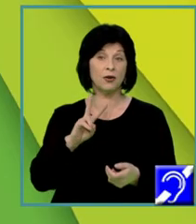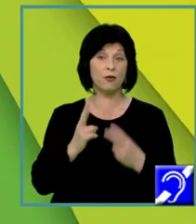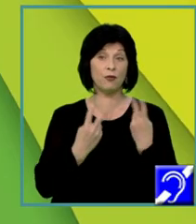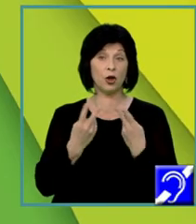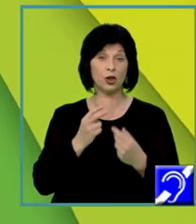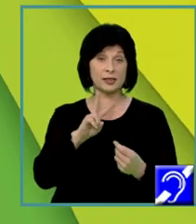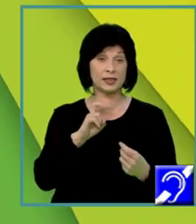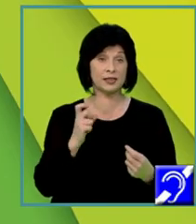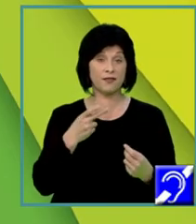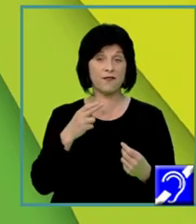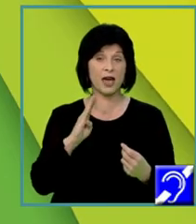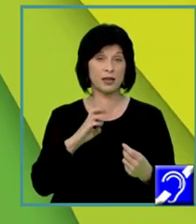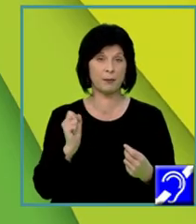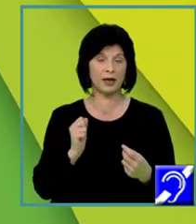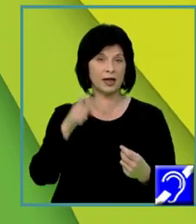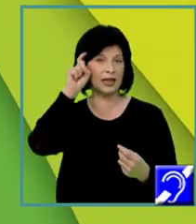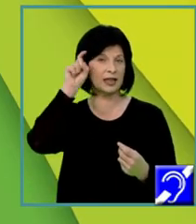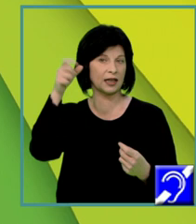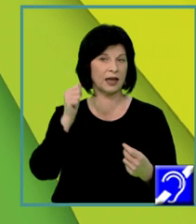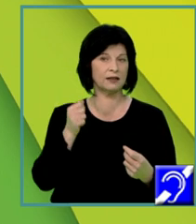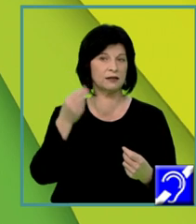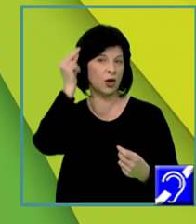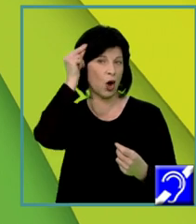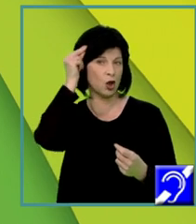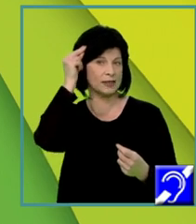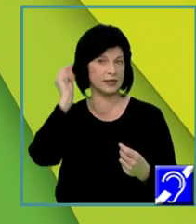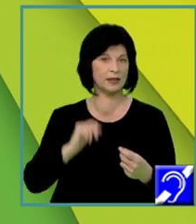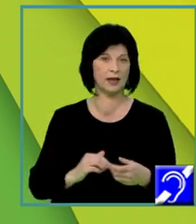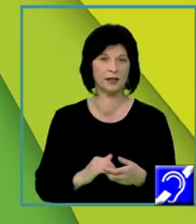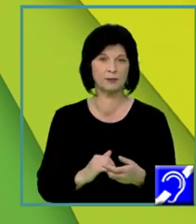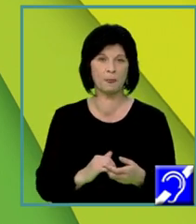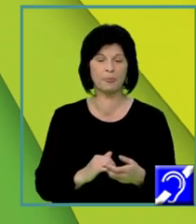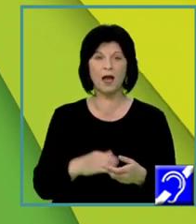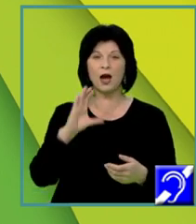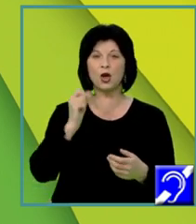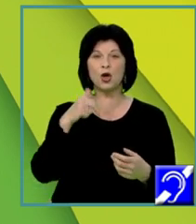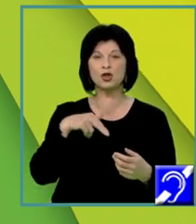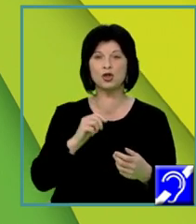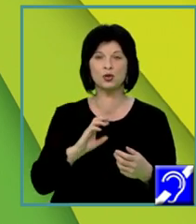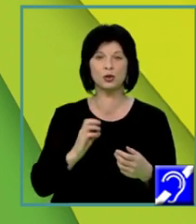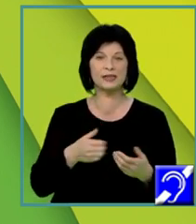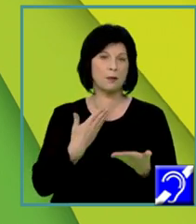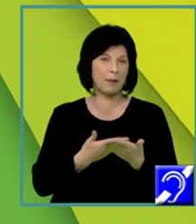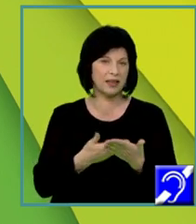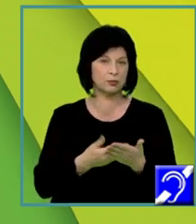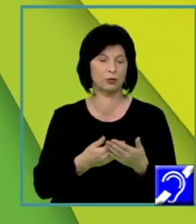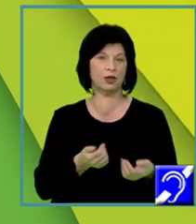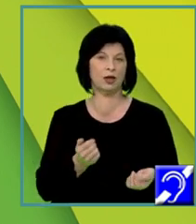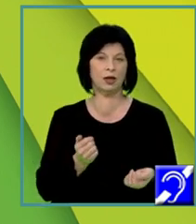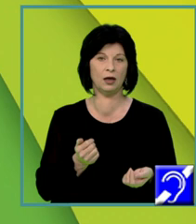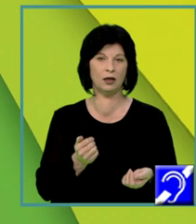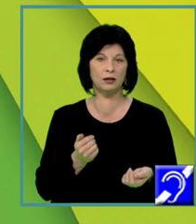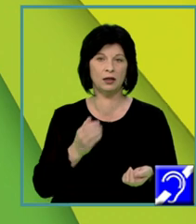Conjuncții sau locuțiuni conjuncționale, pentru că întrucât, încât, ca să. Deci, dacă vă uitați, sunt conjuncții